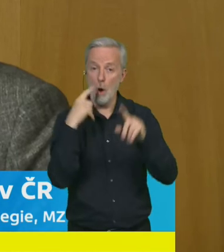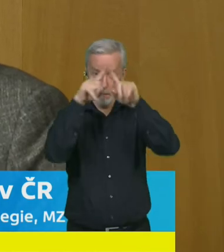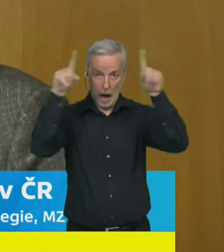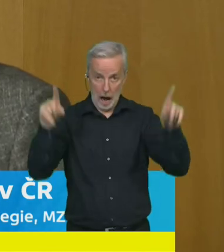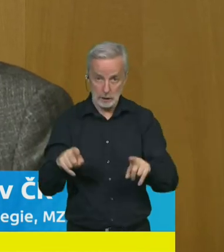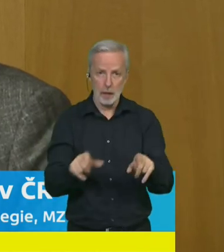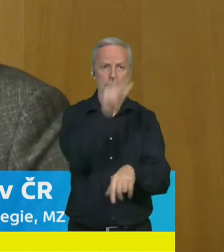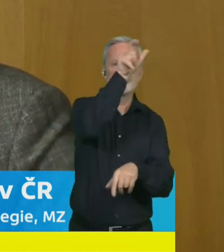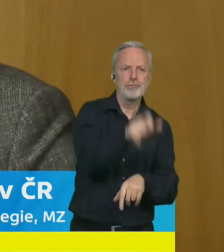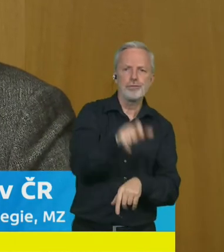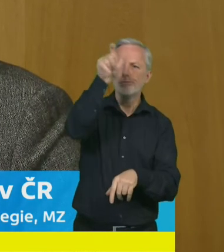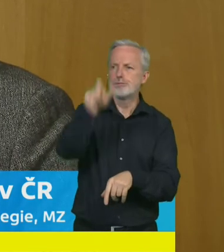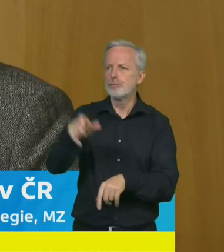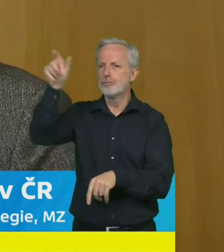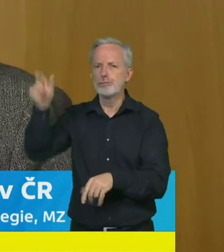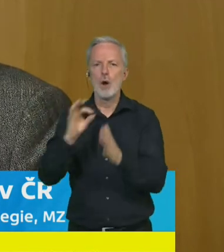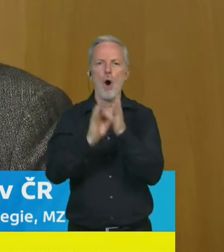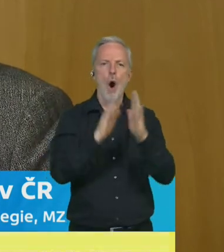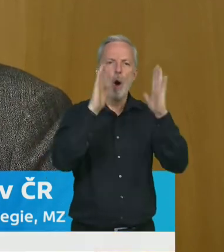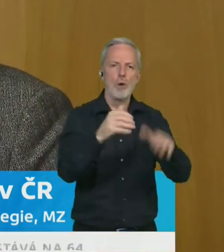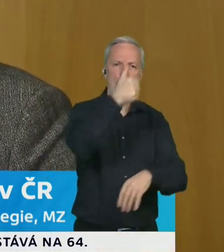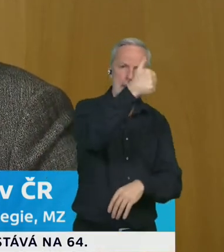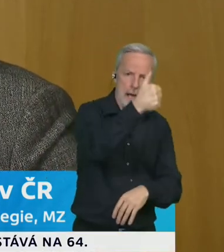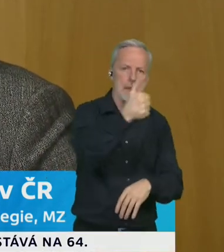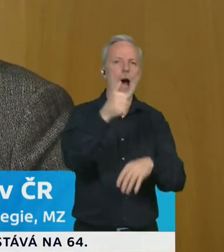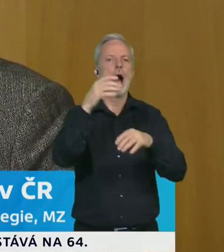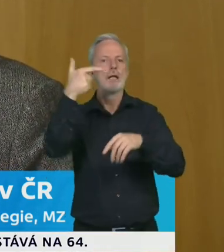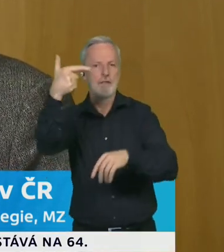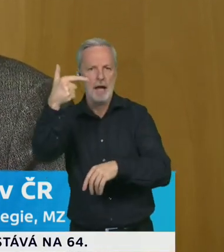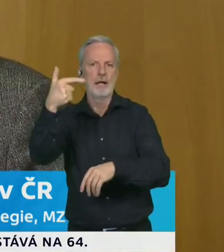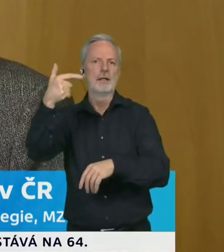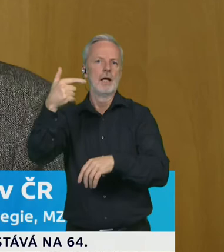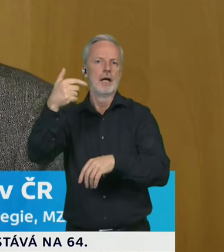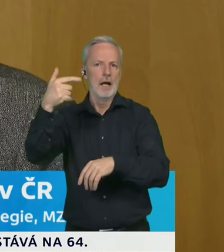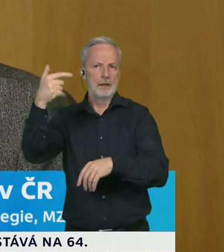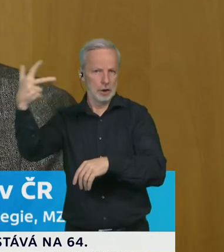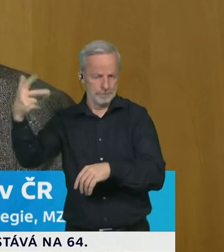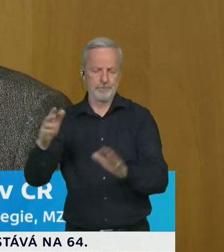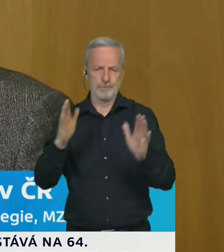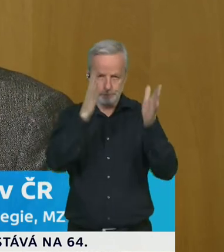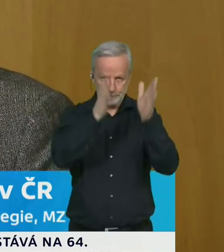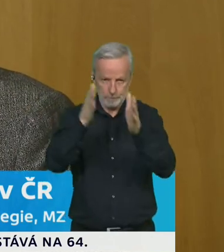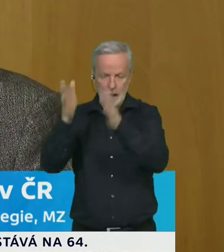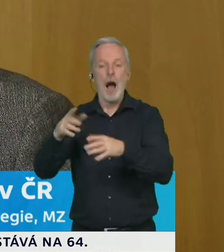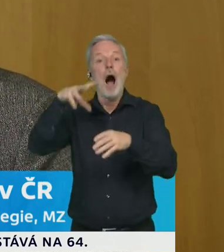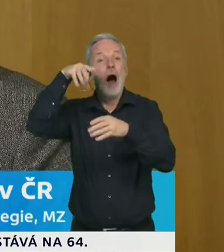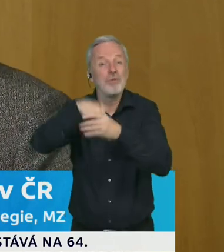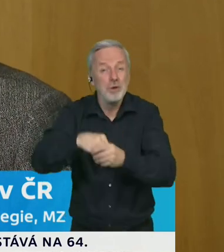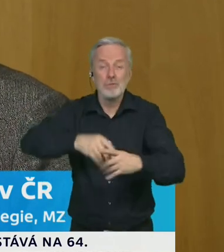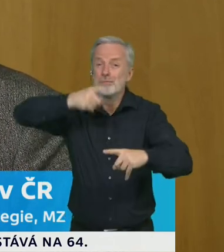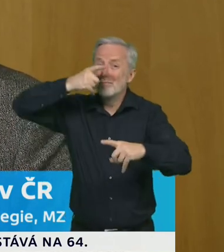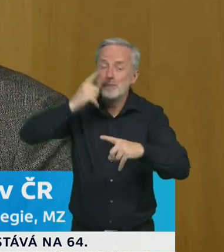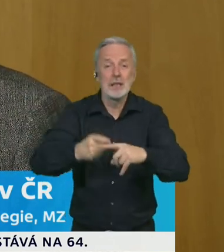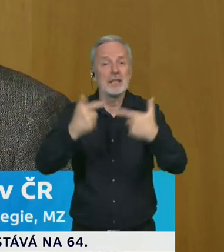podle těch fází jedna a jedna b a dvě ve strategii je přesně popsáno do